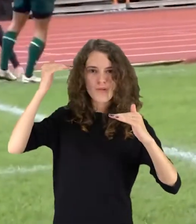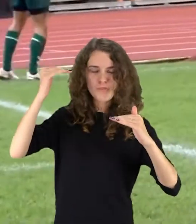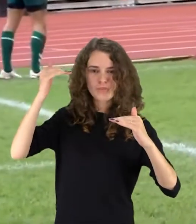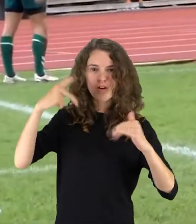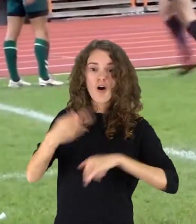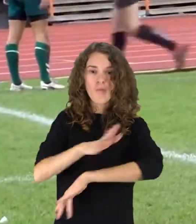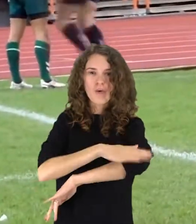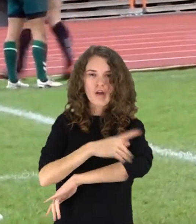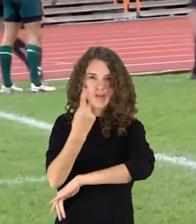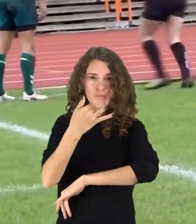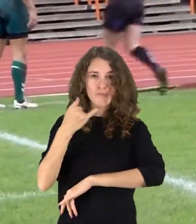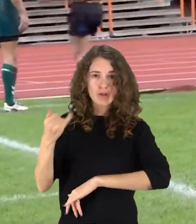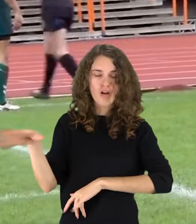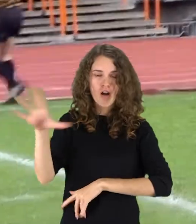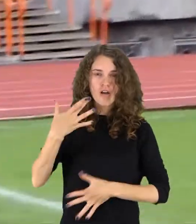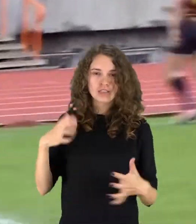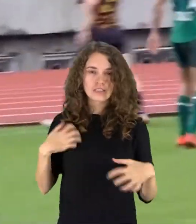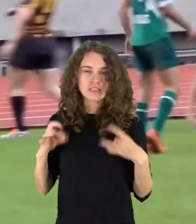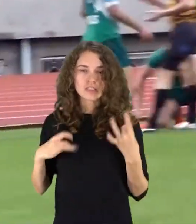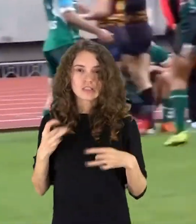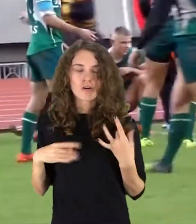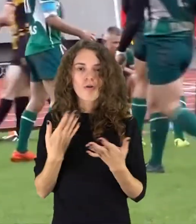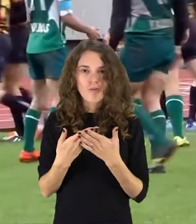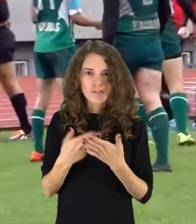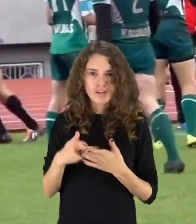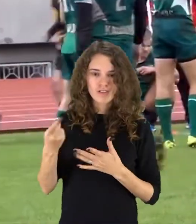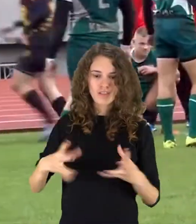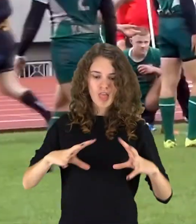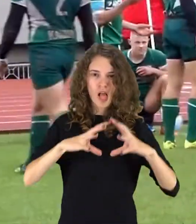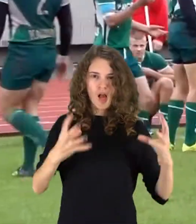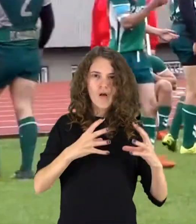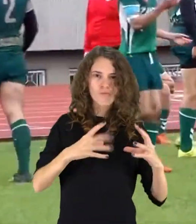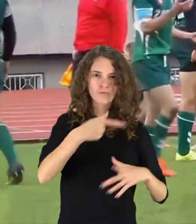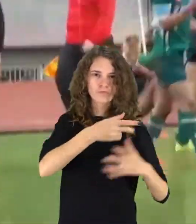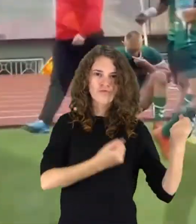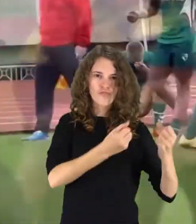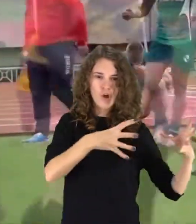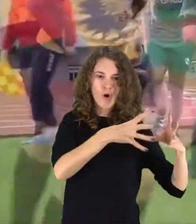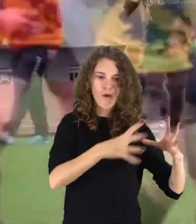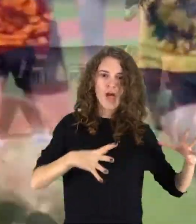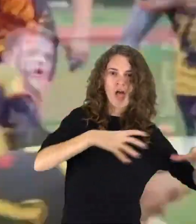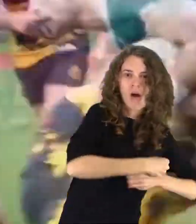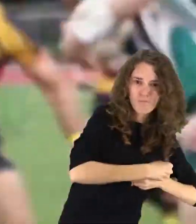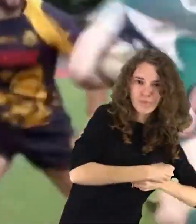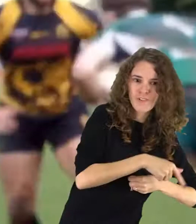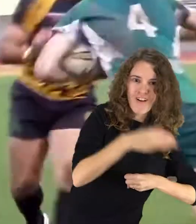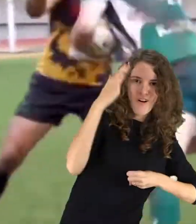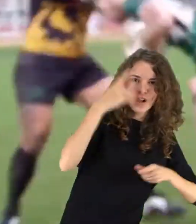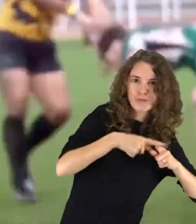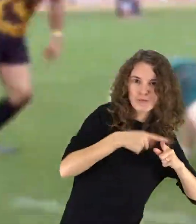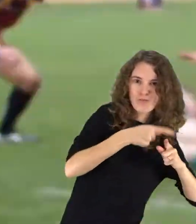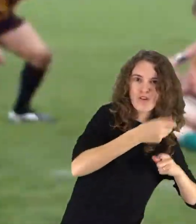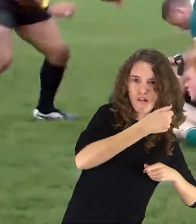taškais. Nao paskutinį rungtynių minutę Žalgirio fanams tapo tikrų nervų išbandimų. Kamulį pačiame įskaitinio ploto krašte prispaudė vairas